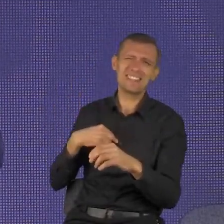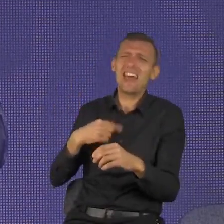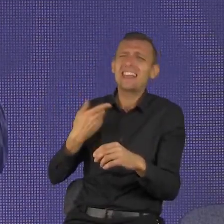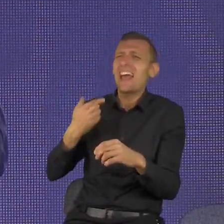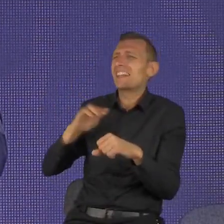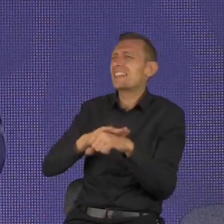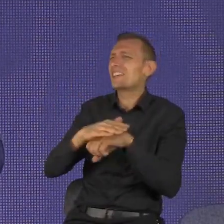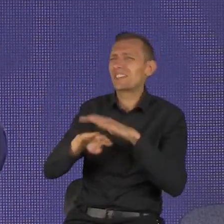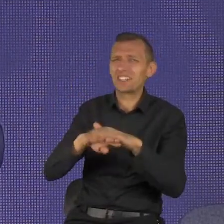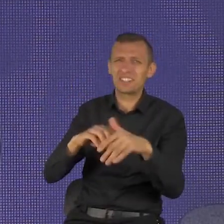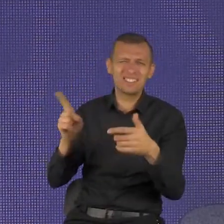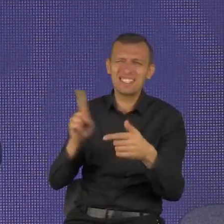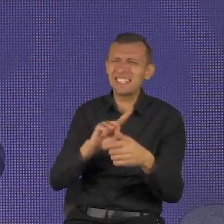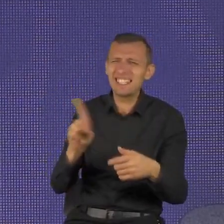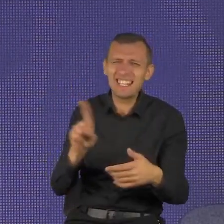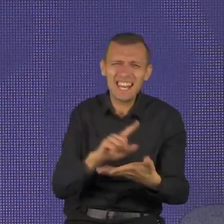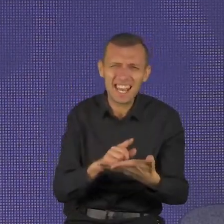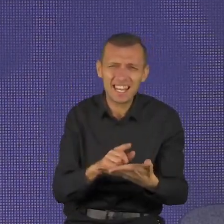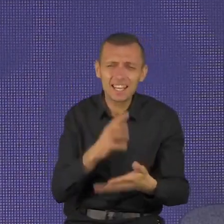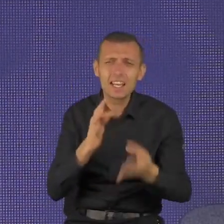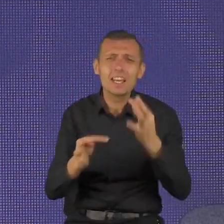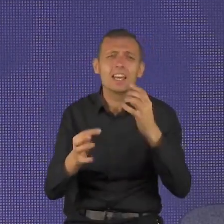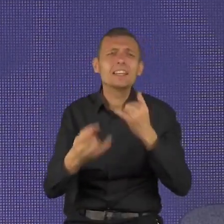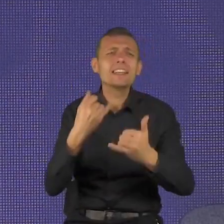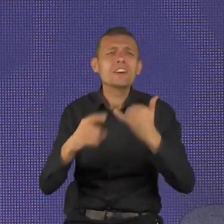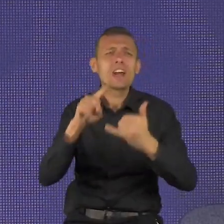najprawdopodobniej szczęśliwy z innymi okolicznościami.